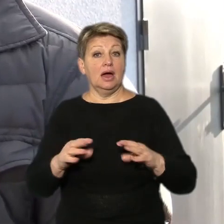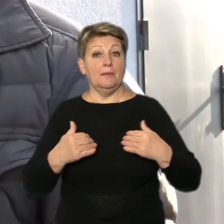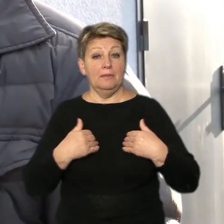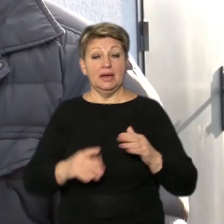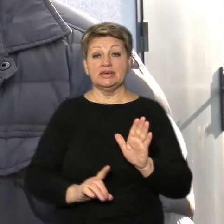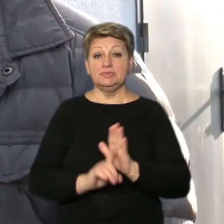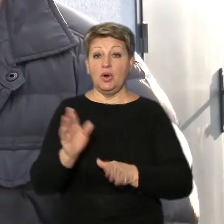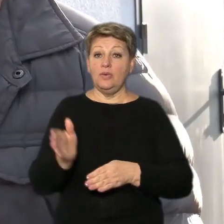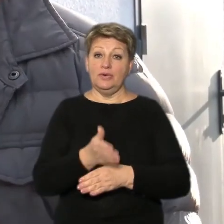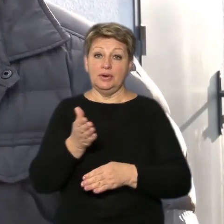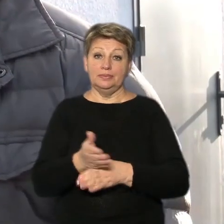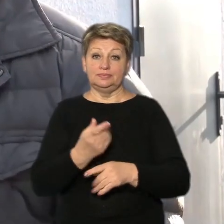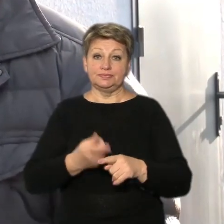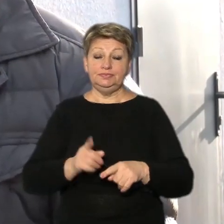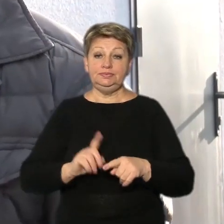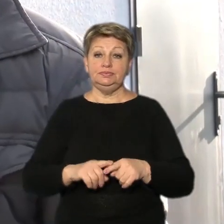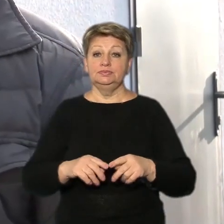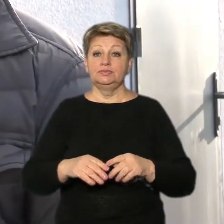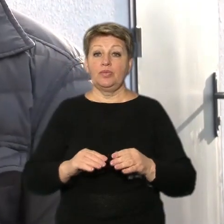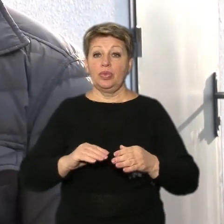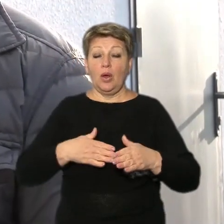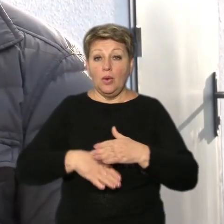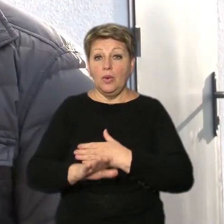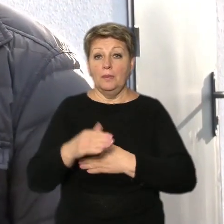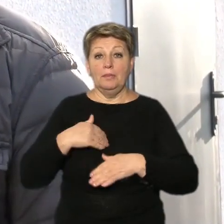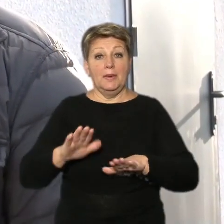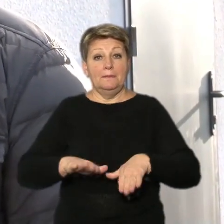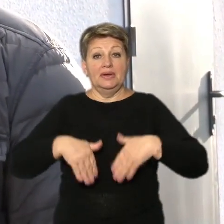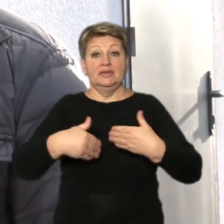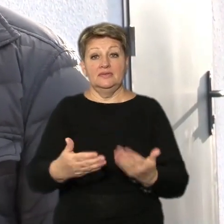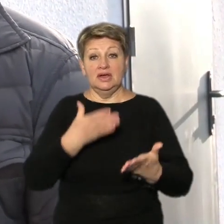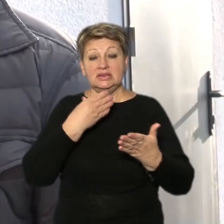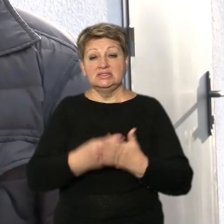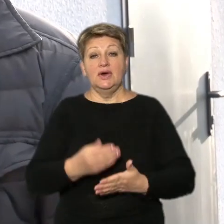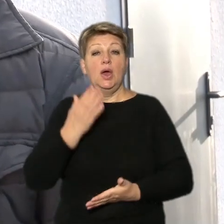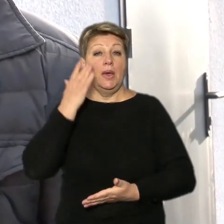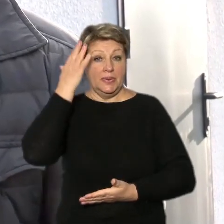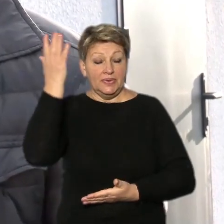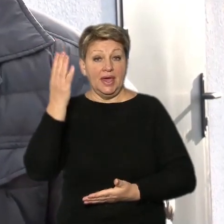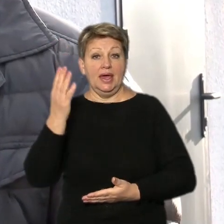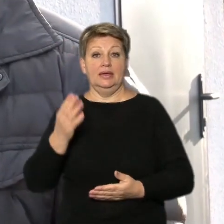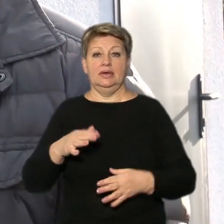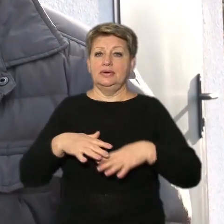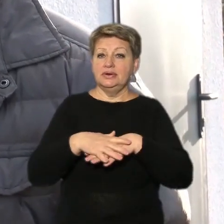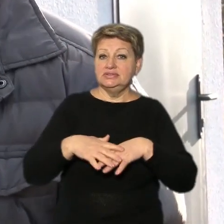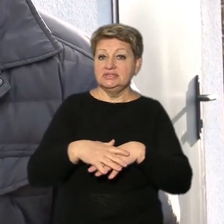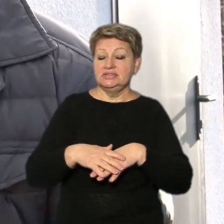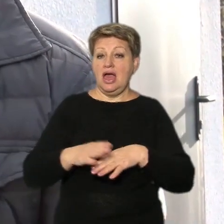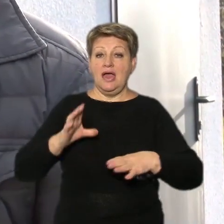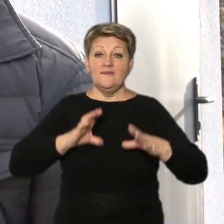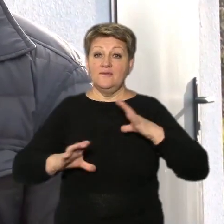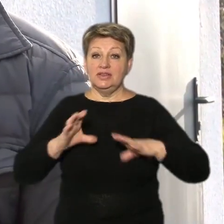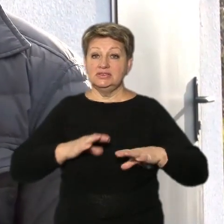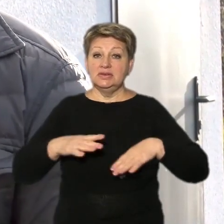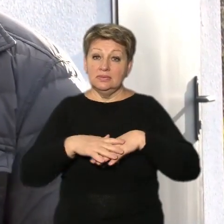виробництво даних споруд, ми подавали свою ідею, розрахунки в інститут цивільного захисту для того,